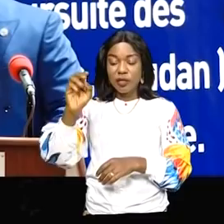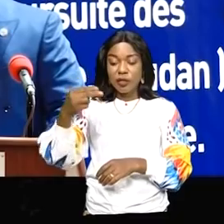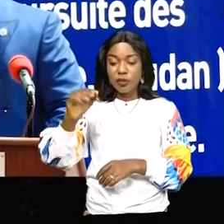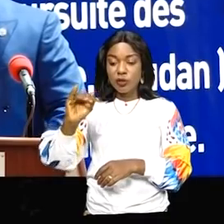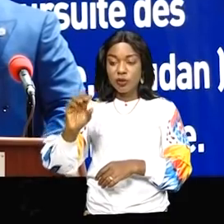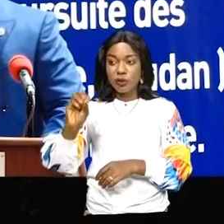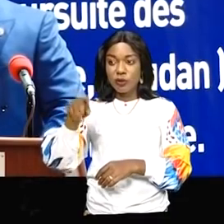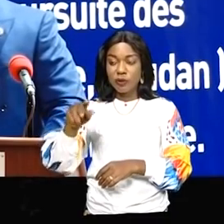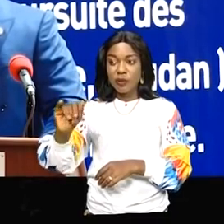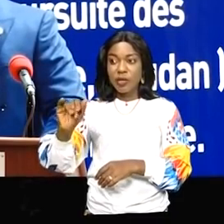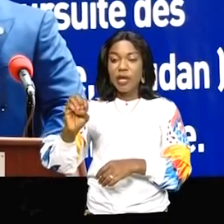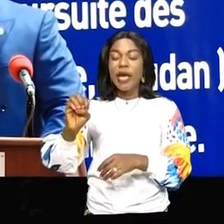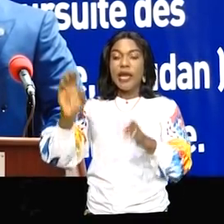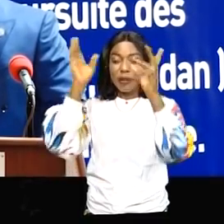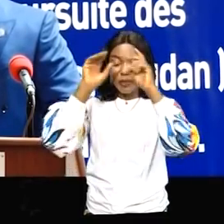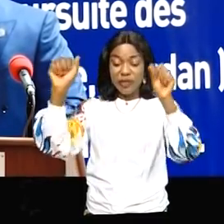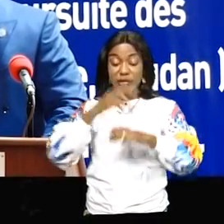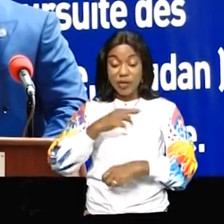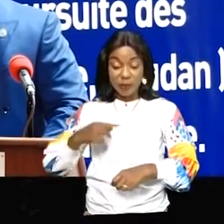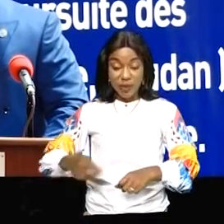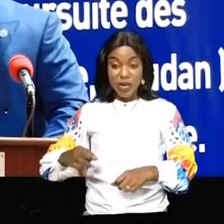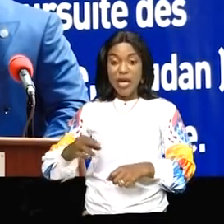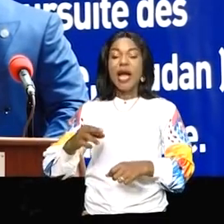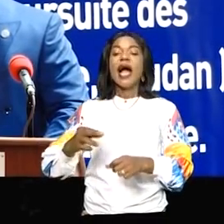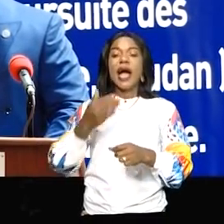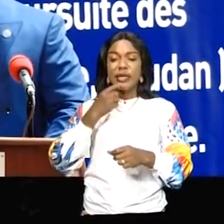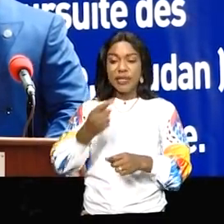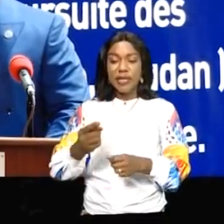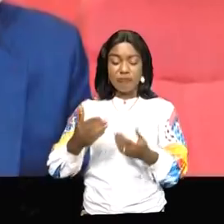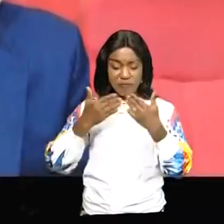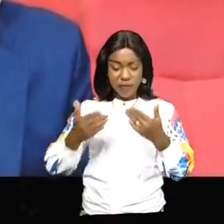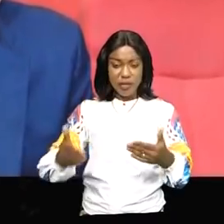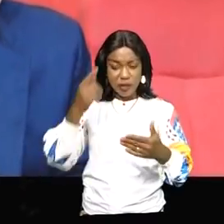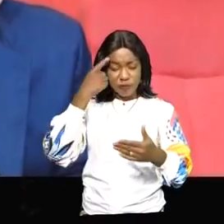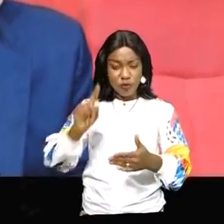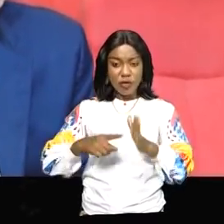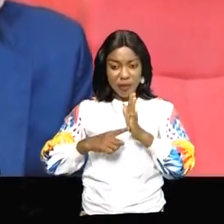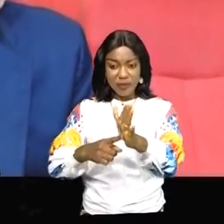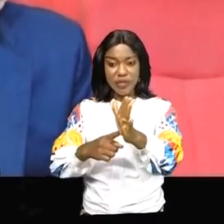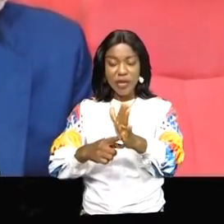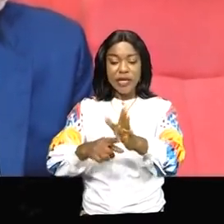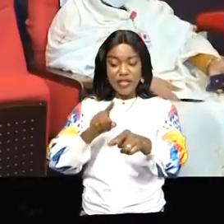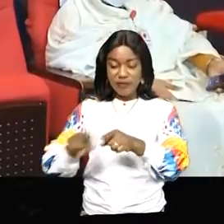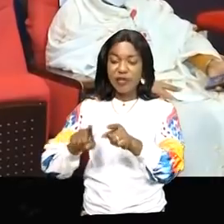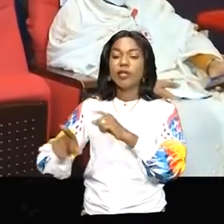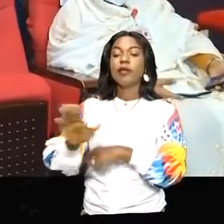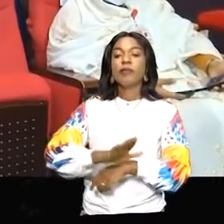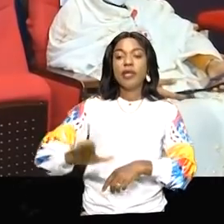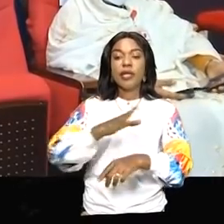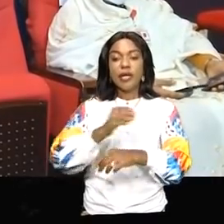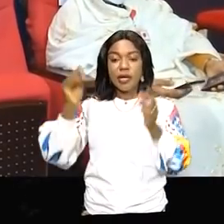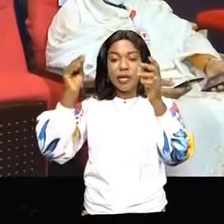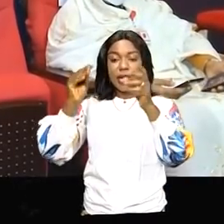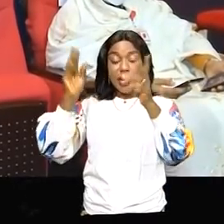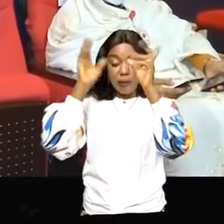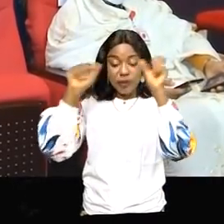président de la République a salué la présence des représentants de différents pays et du président de la Commission de l'Union africaine